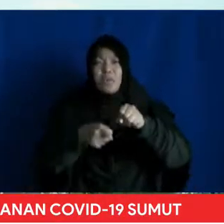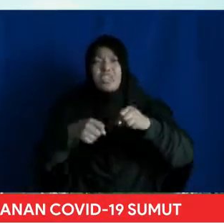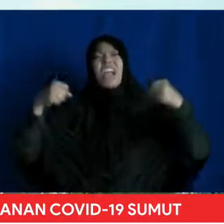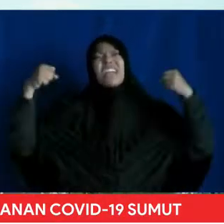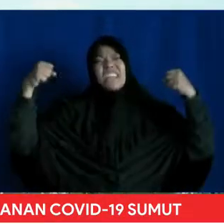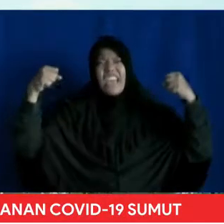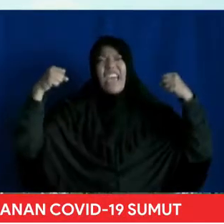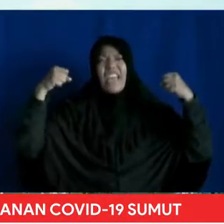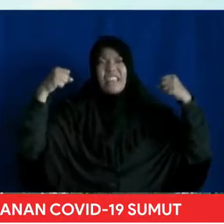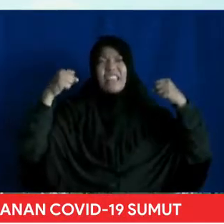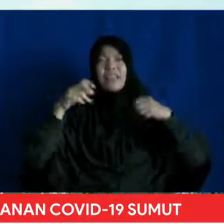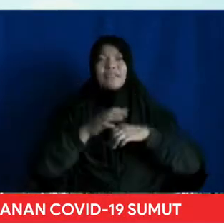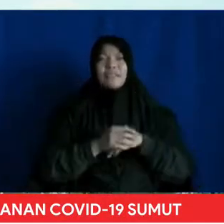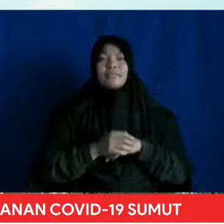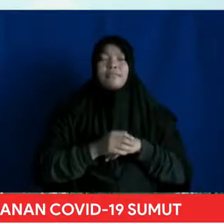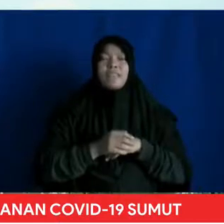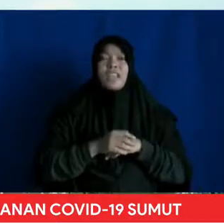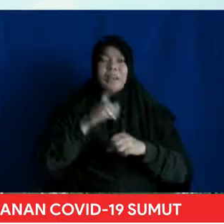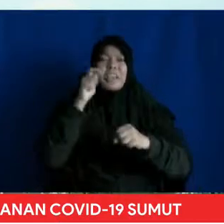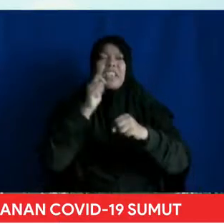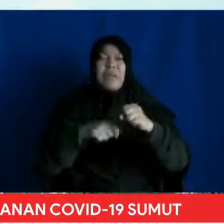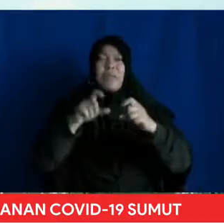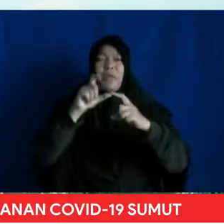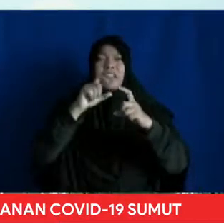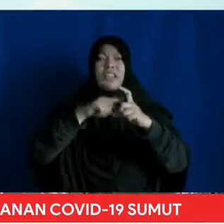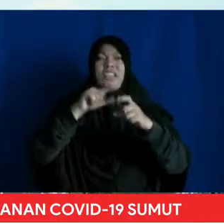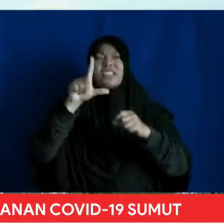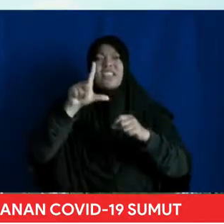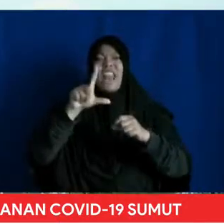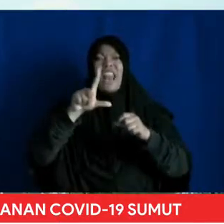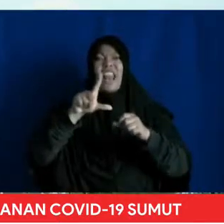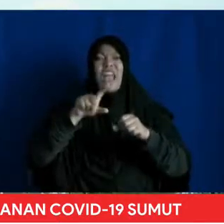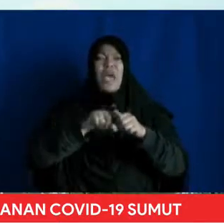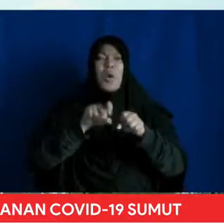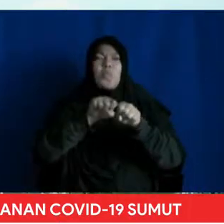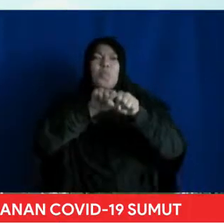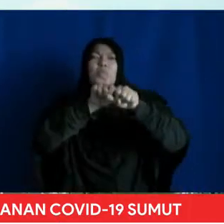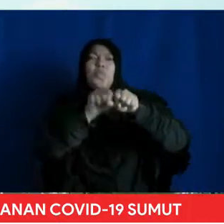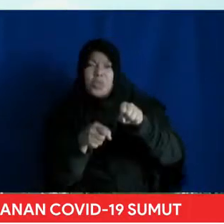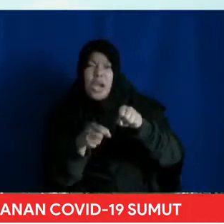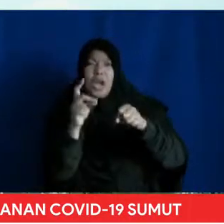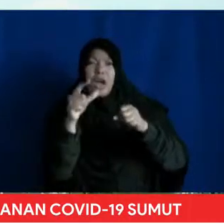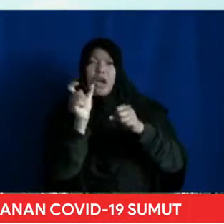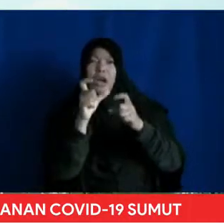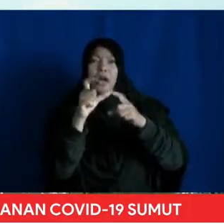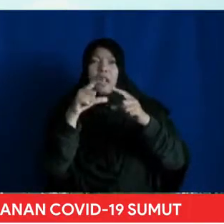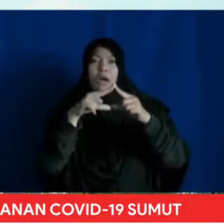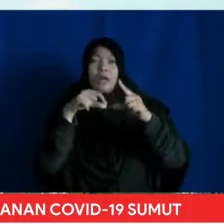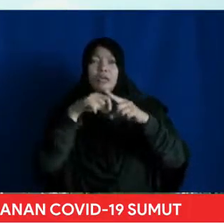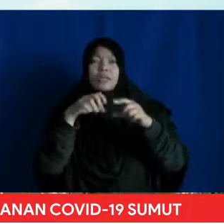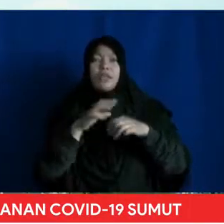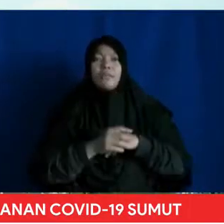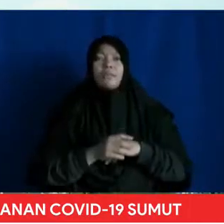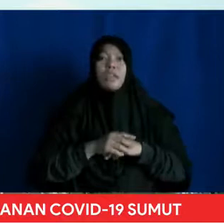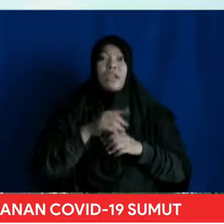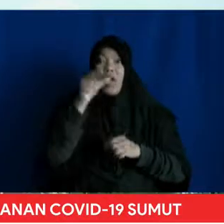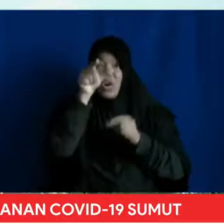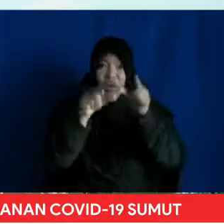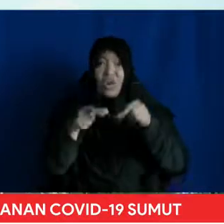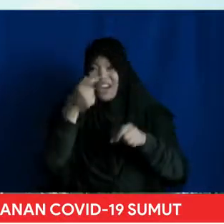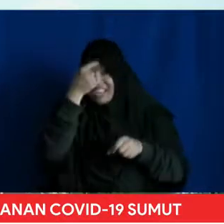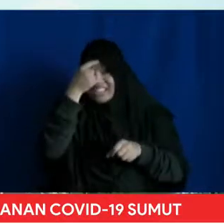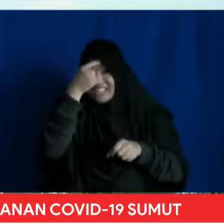memicu produksi sel yang menyebabkan peradangan organ tubuh Penyakit yang bisa timbul akibat lemak tubuh berlebih Misalnya